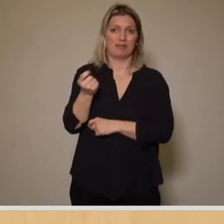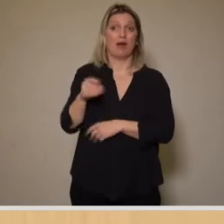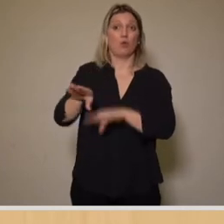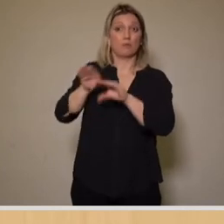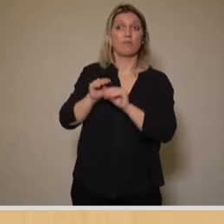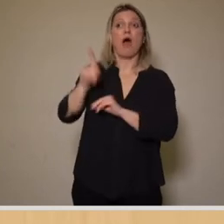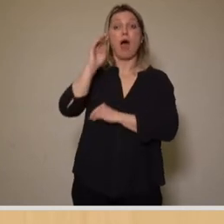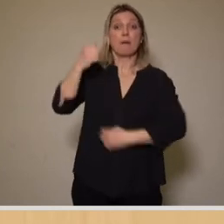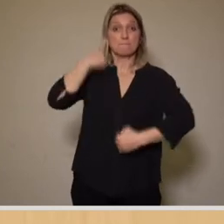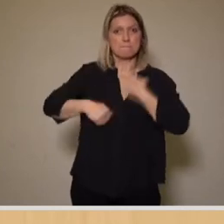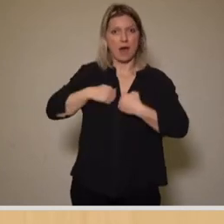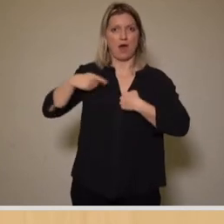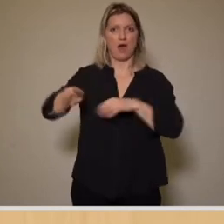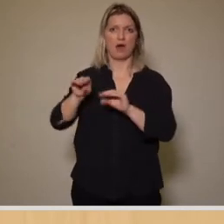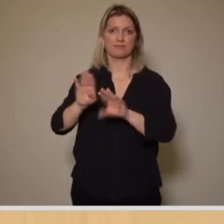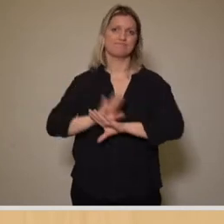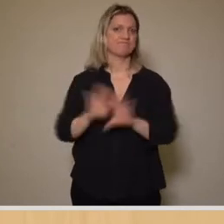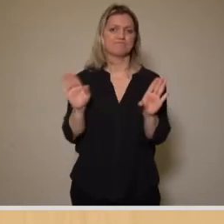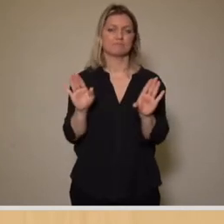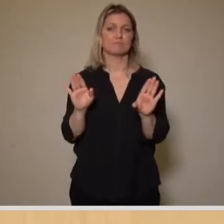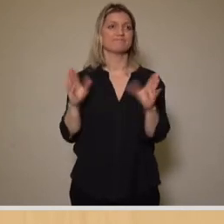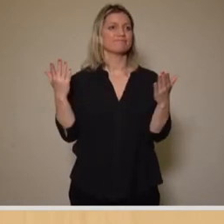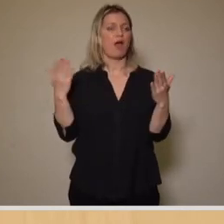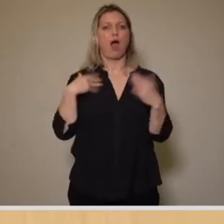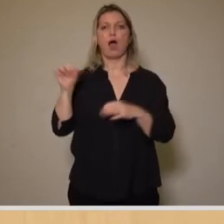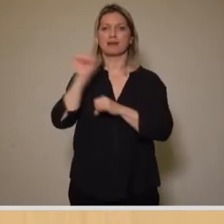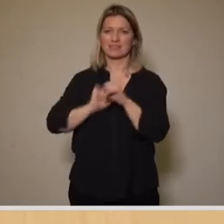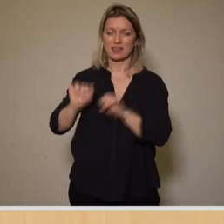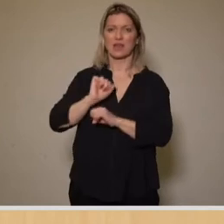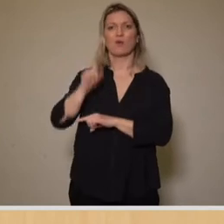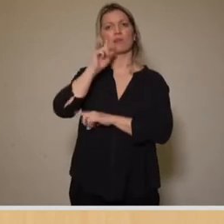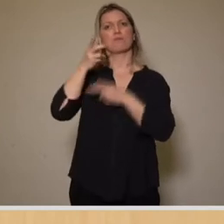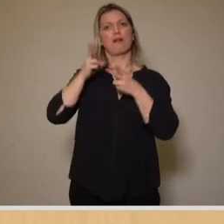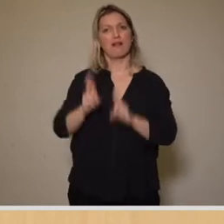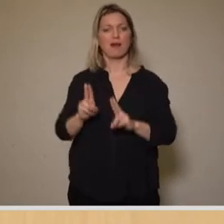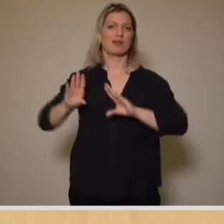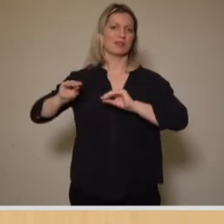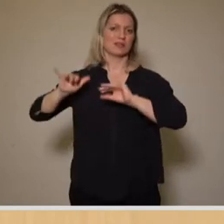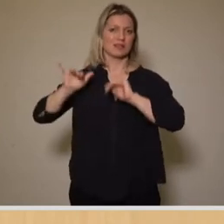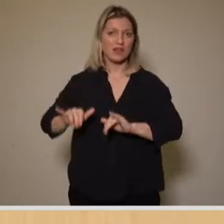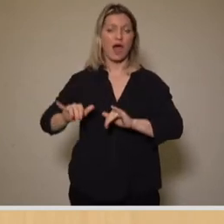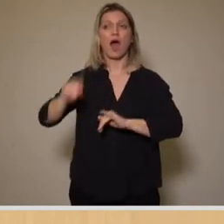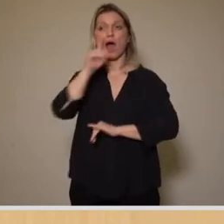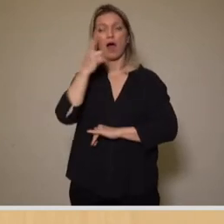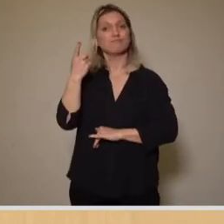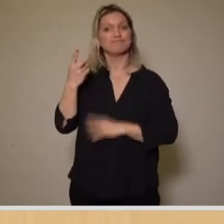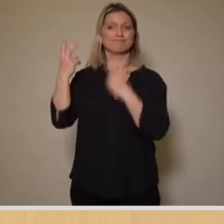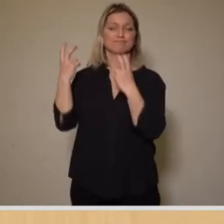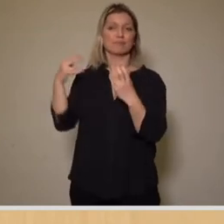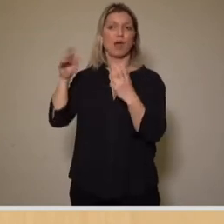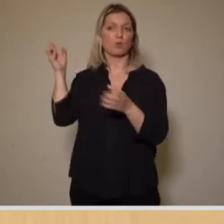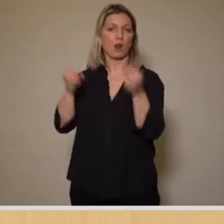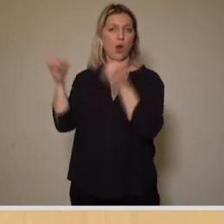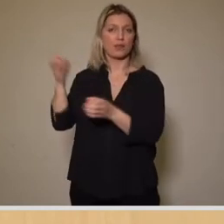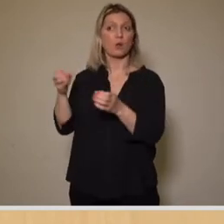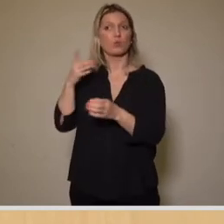Badbetrieb. Aber wir hätten eine denkmalgerechte Sanierung, eine Nutzung, die eine Belebung vor Ort verspricht und keine Kosten